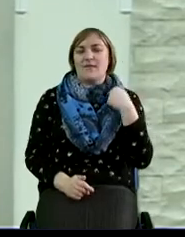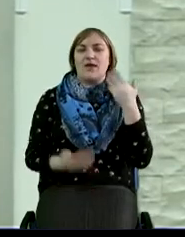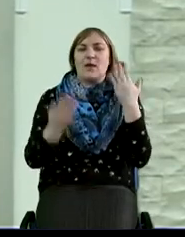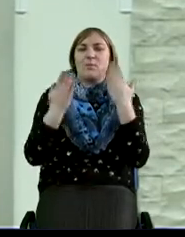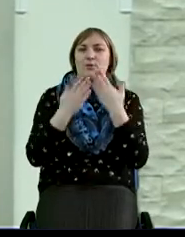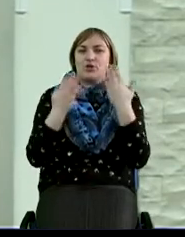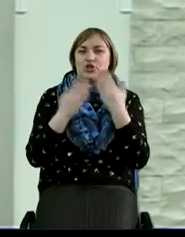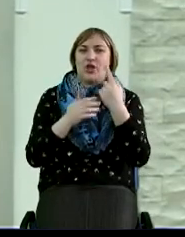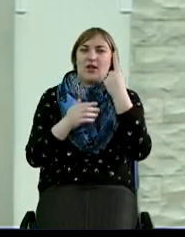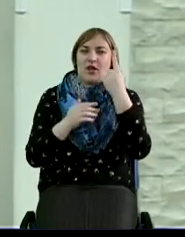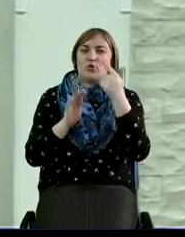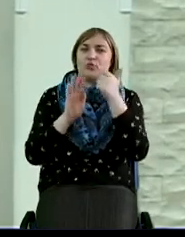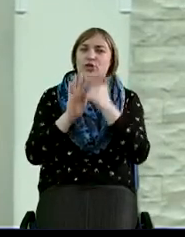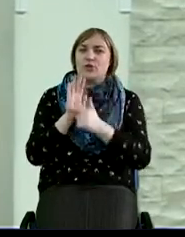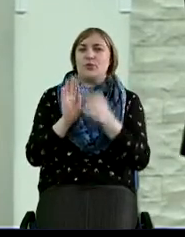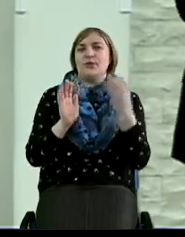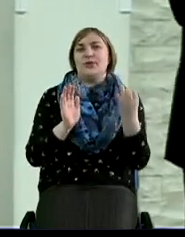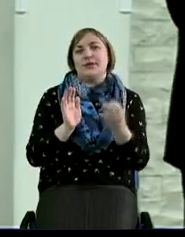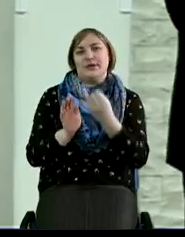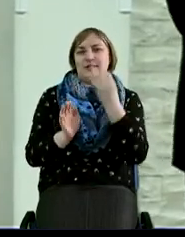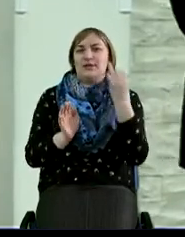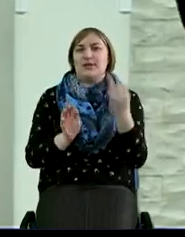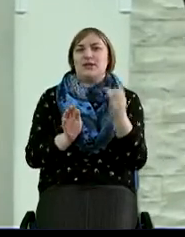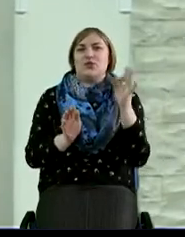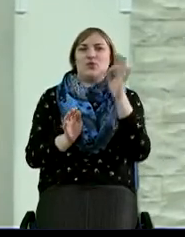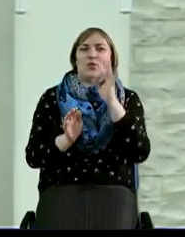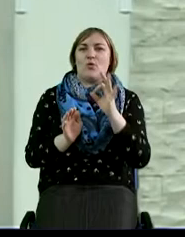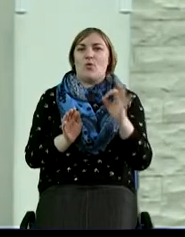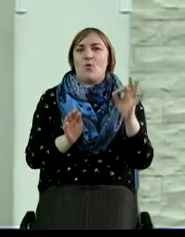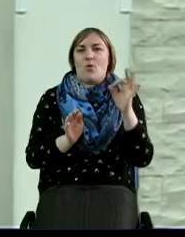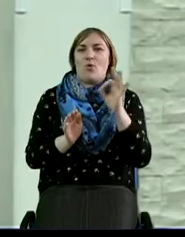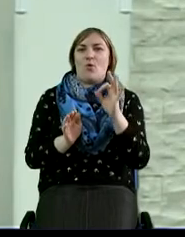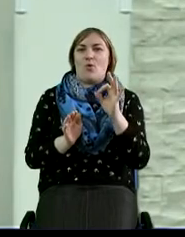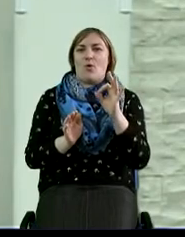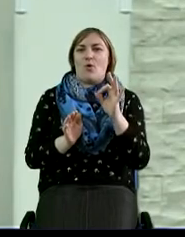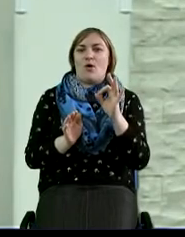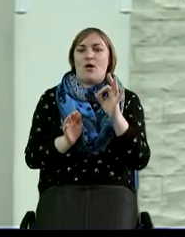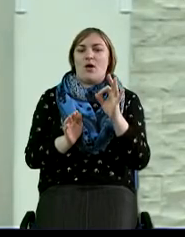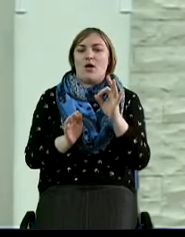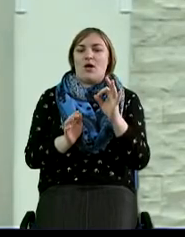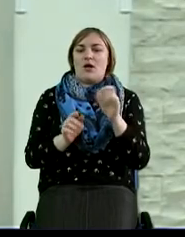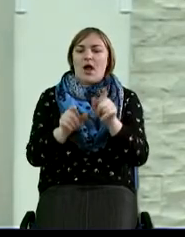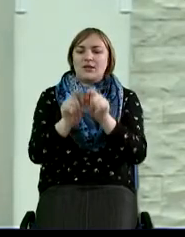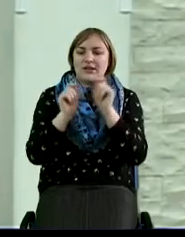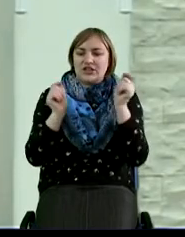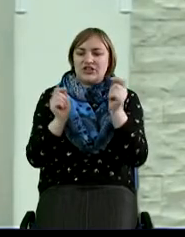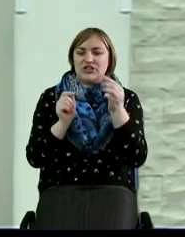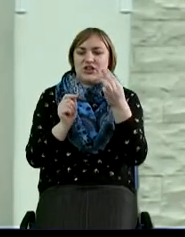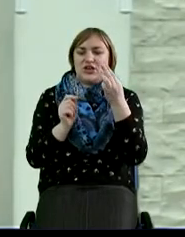одну статью интересную относительно открытия швейцарских ученых,